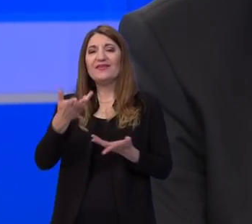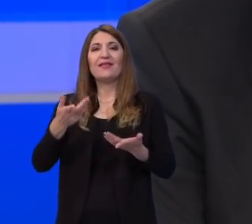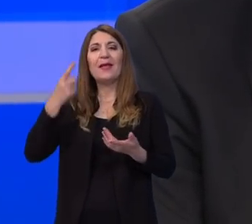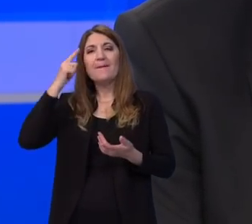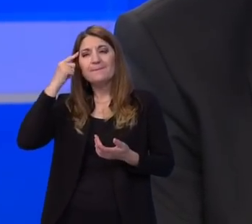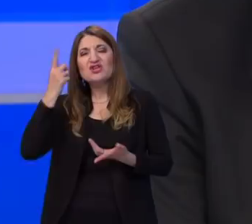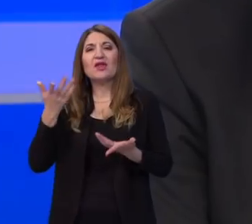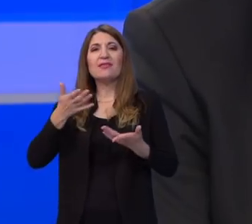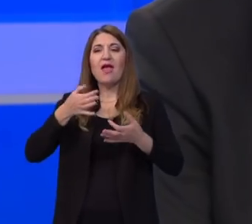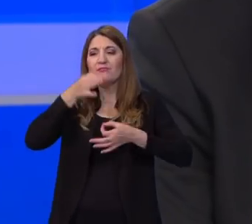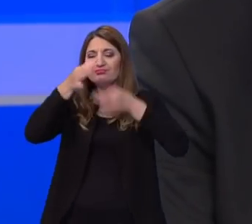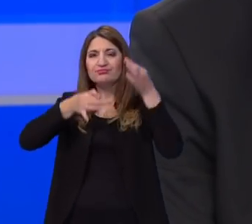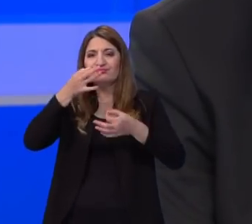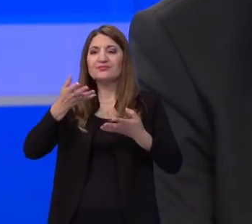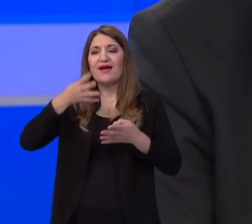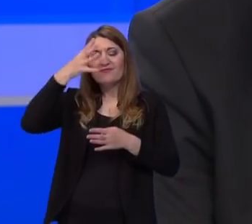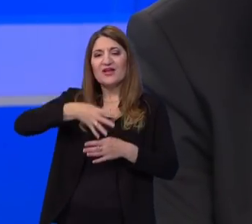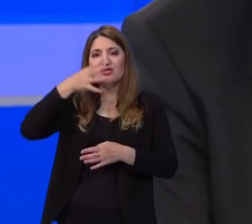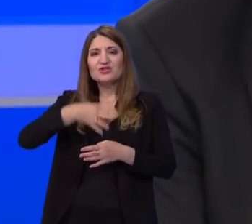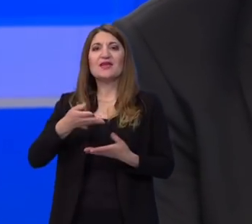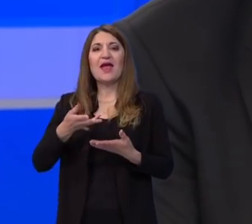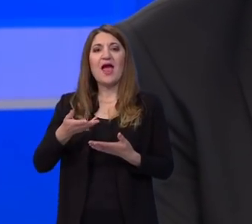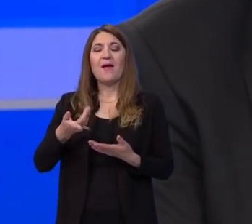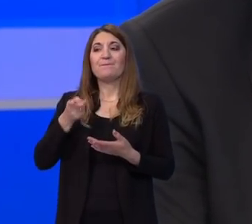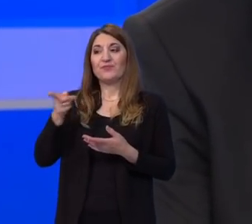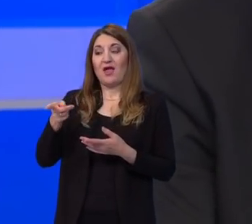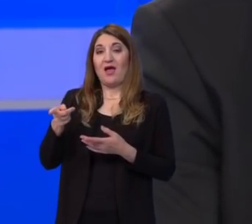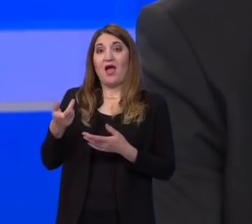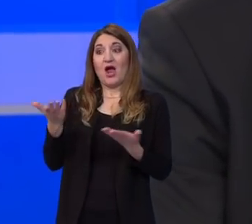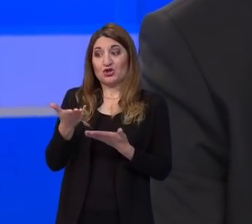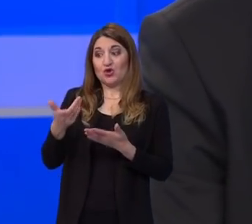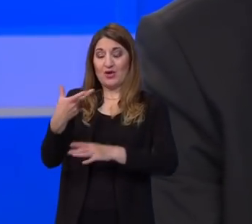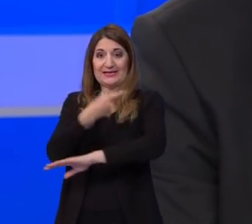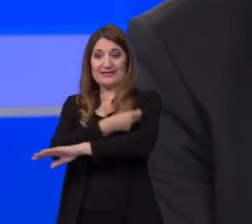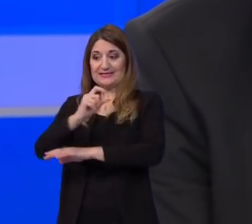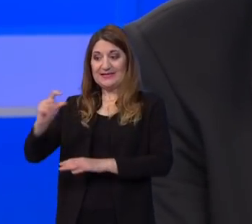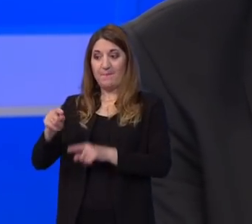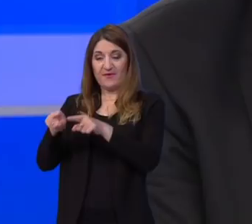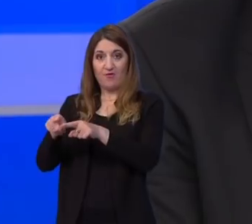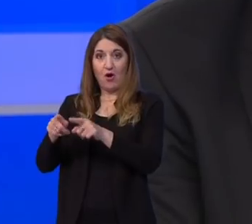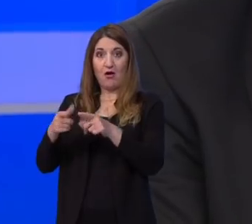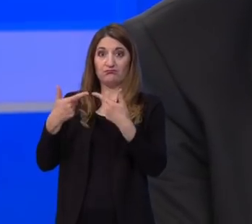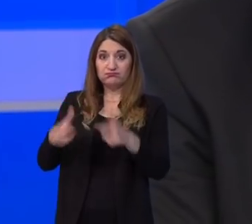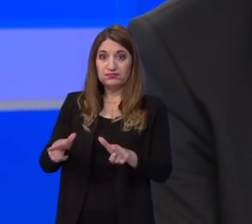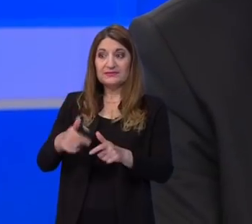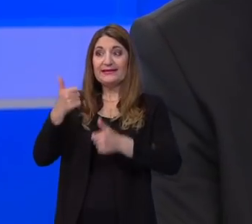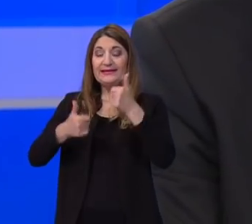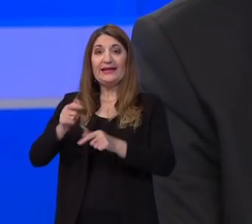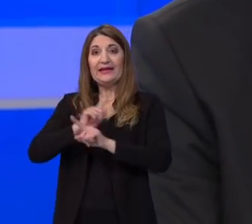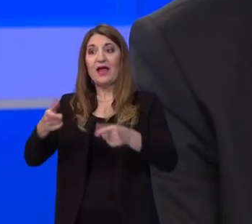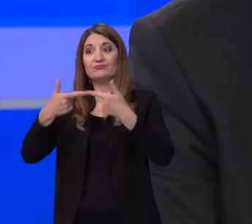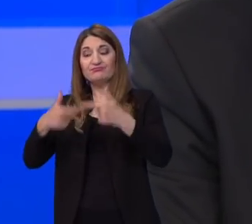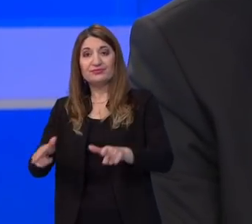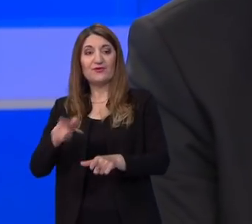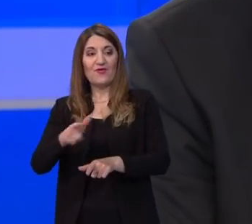mišljenjenja onih regulatornih tijela koje cijepivo se može ili ne može primijeniti na određenu populaciju.